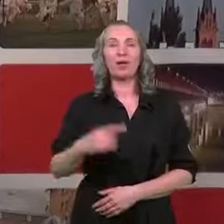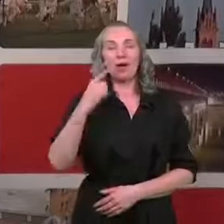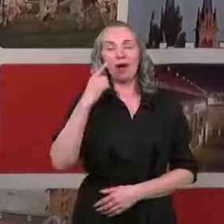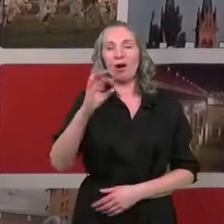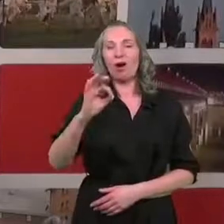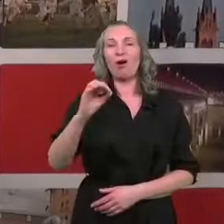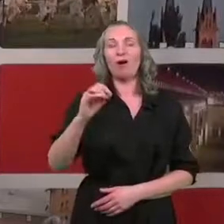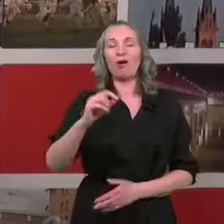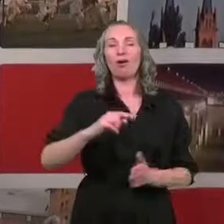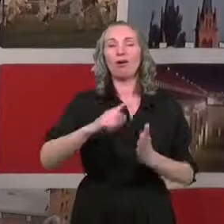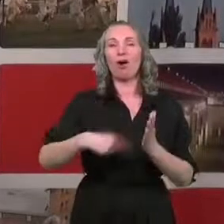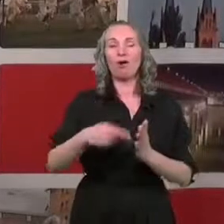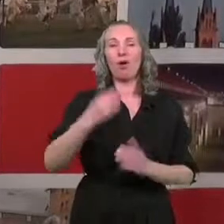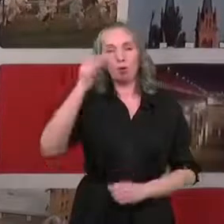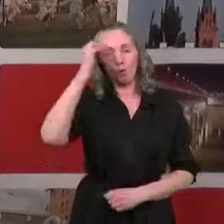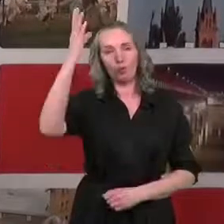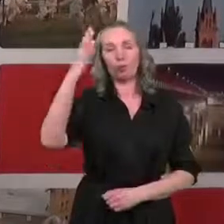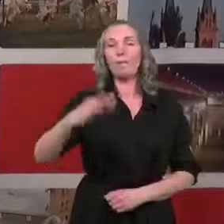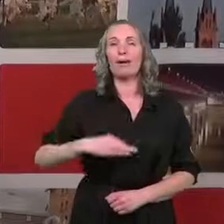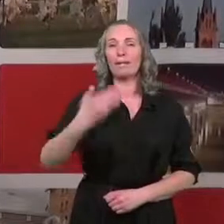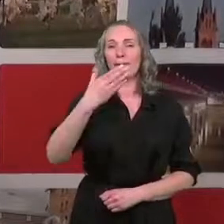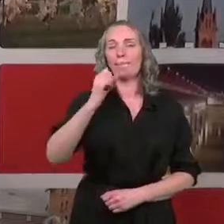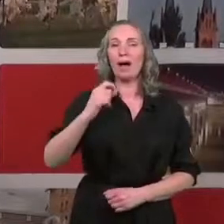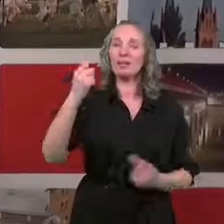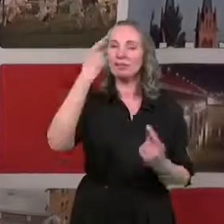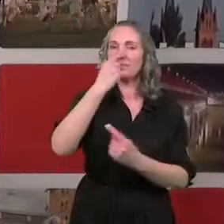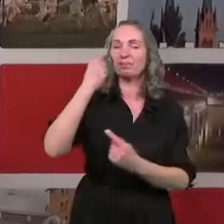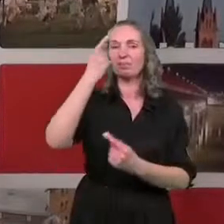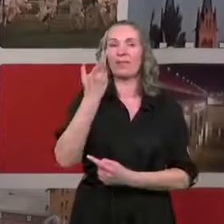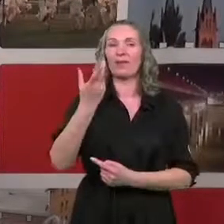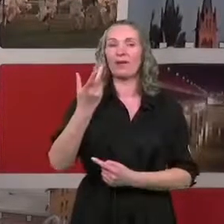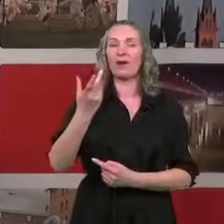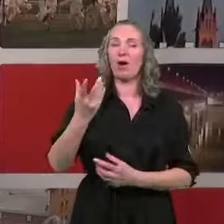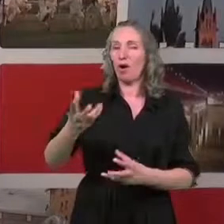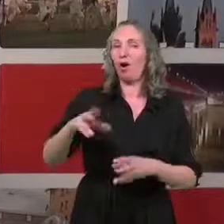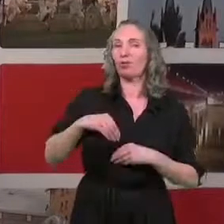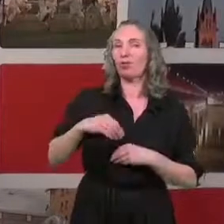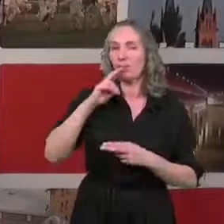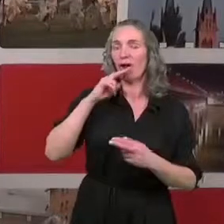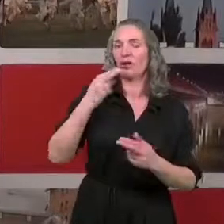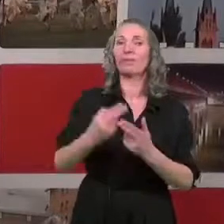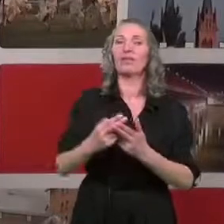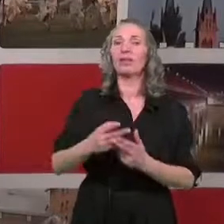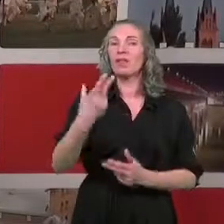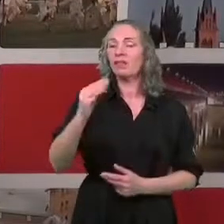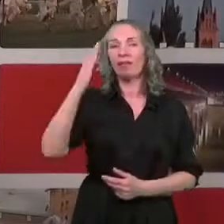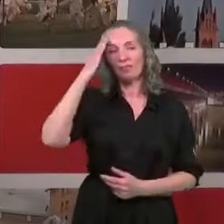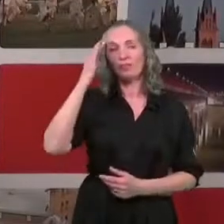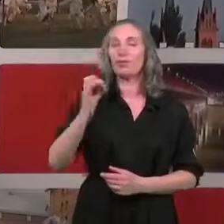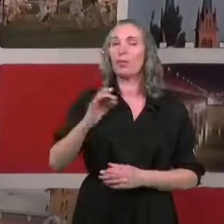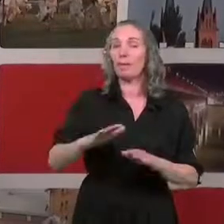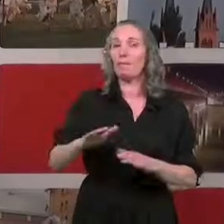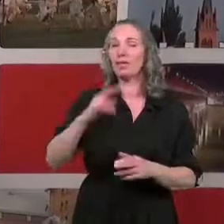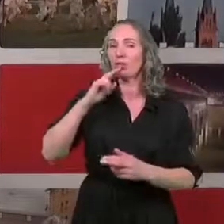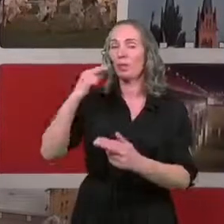okołokulturalne. Pan Marek nawet zastanawia się, czy uzyska odpowiedź, ale spróbujmy. Nie wiem, czy w dobrym miejscu zadaję